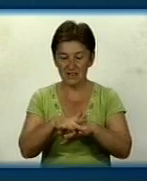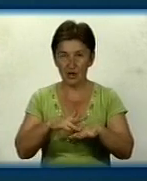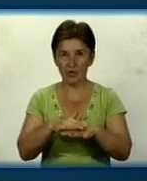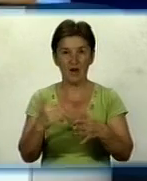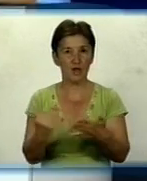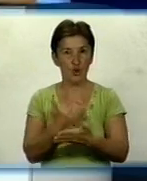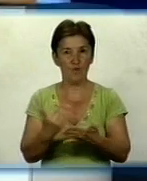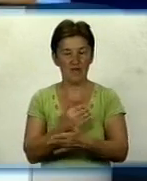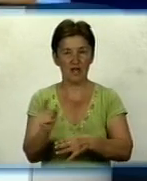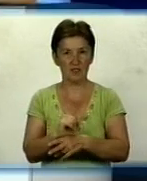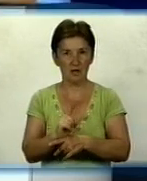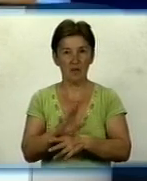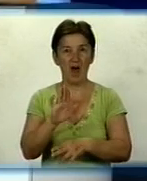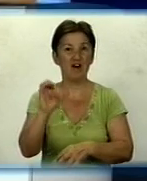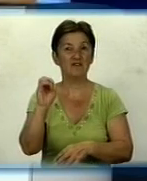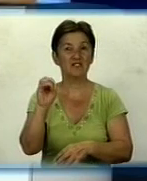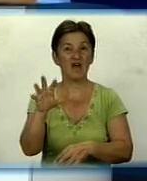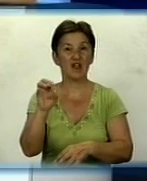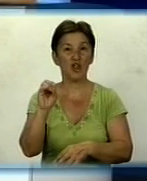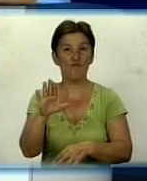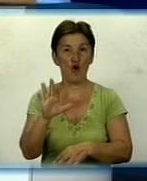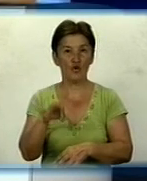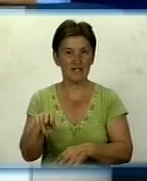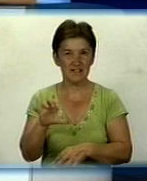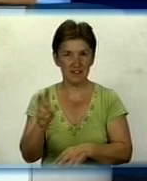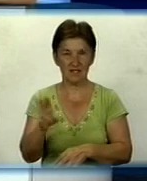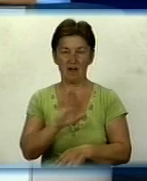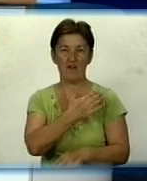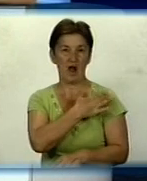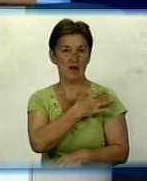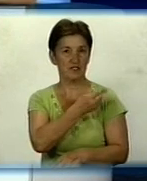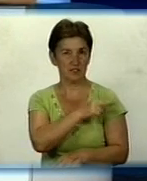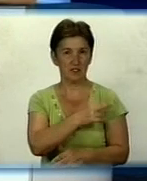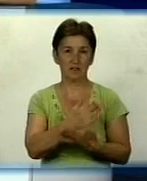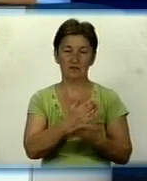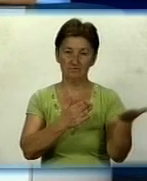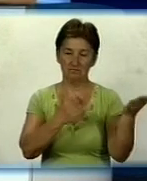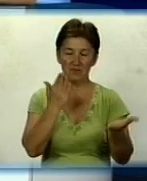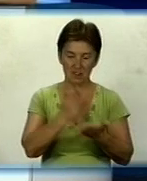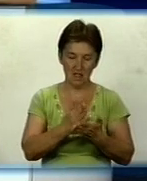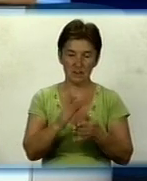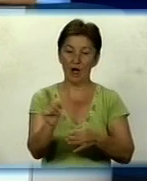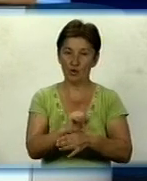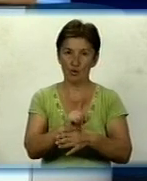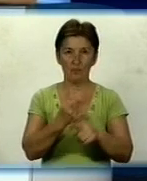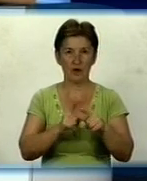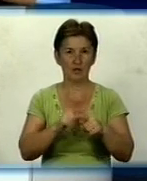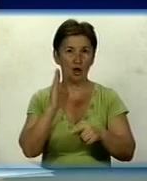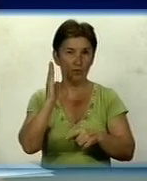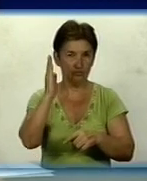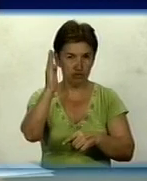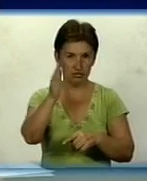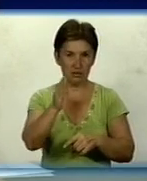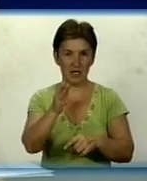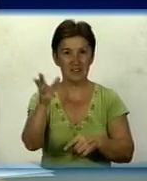норми. В Світловодську також наприкінці цього року. В Олександрії є ще діючі норми, які будуть переглядатися в наступних роках. Вже з